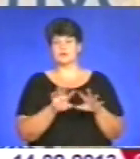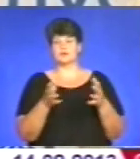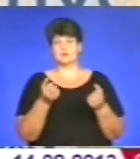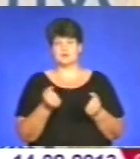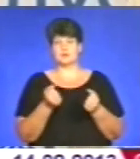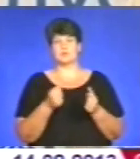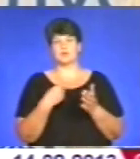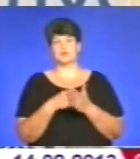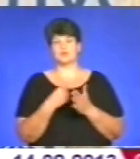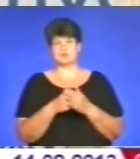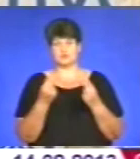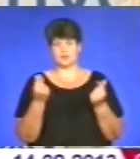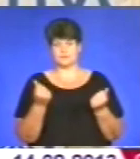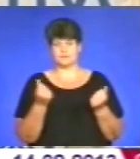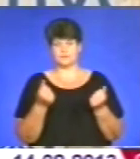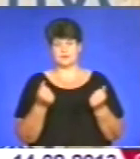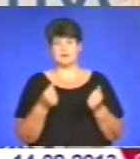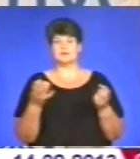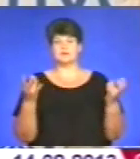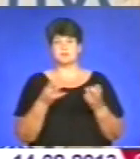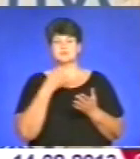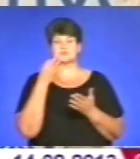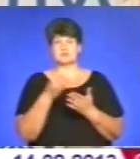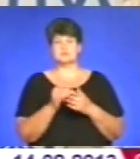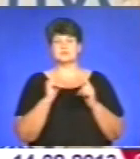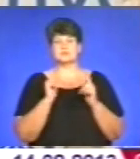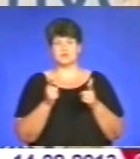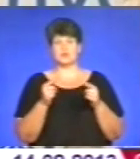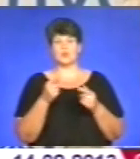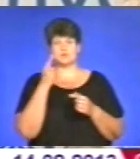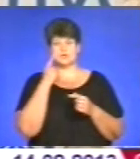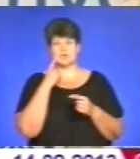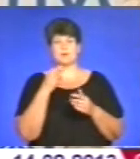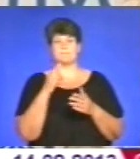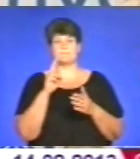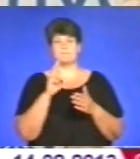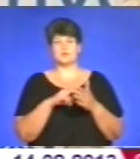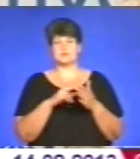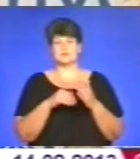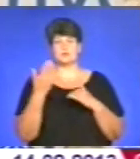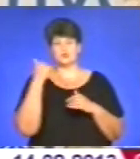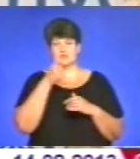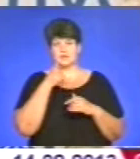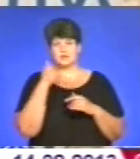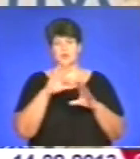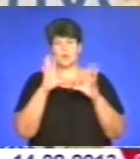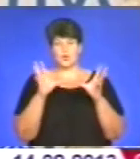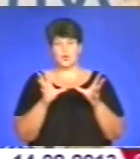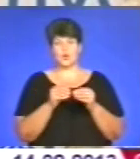чинок і бюджет. Слід зазначити, що згідно з оцінки податківців за минулий рік, обсяг тіньового сектора